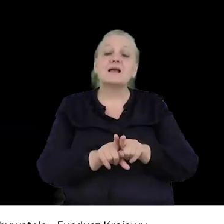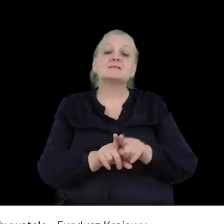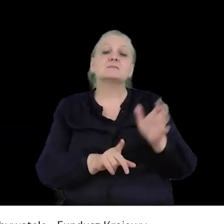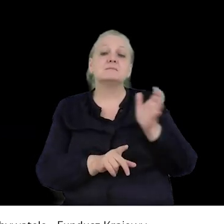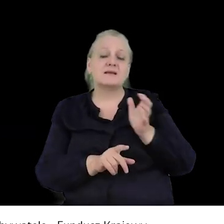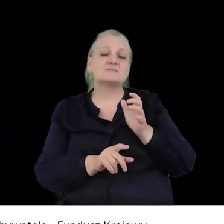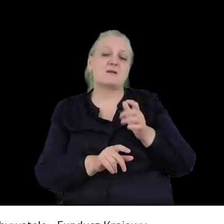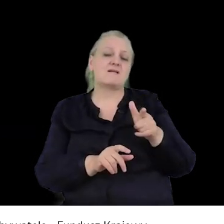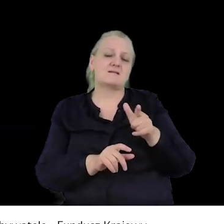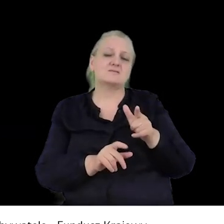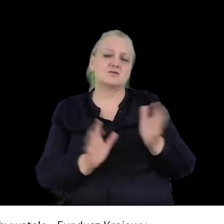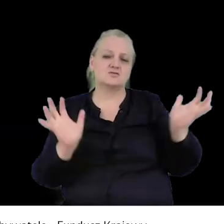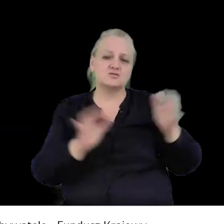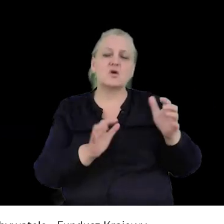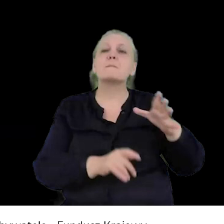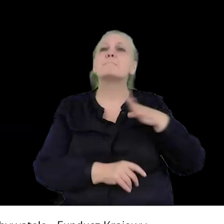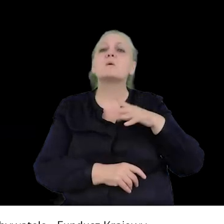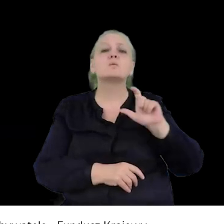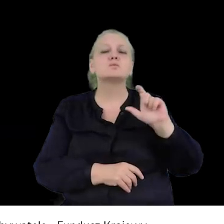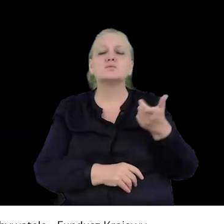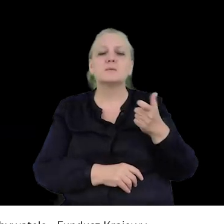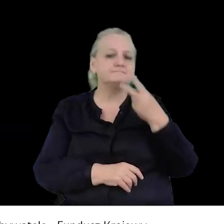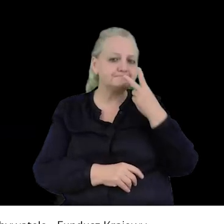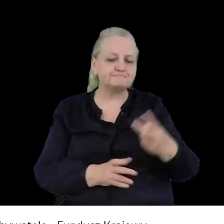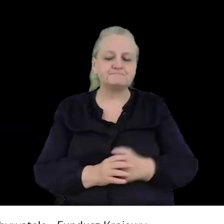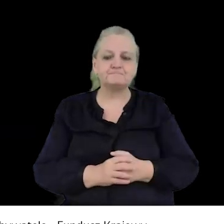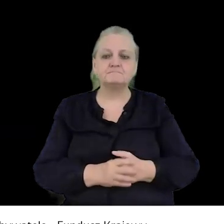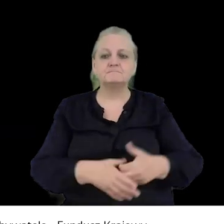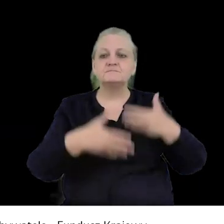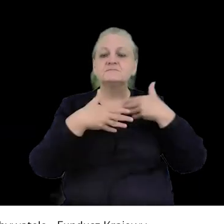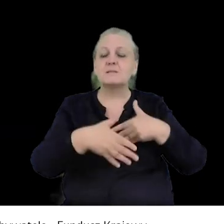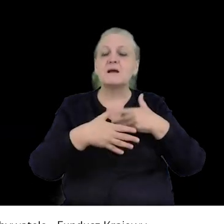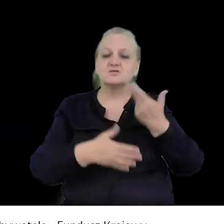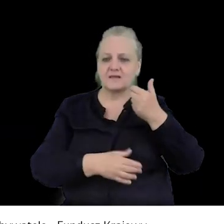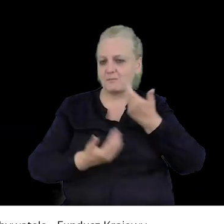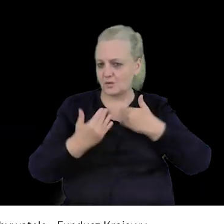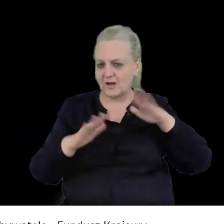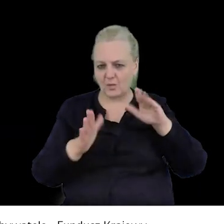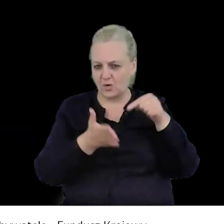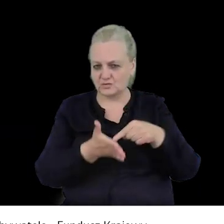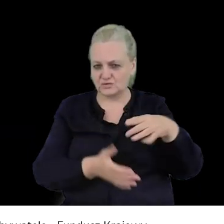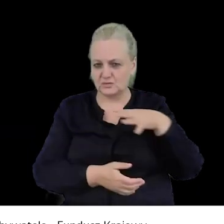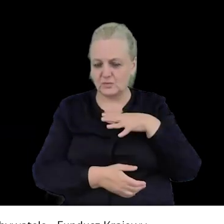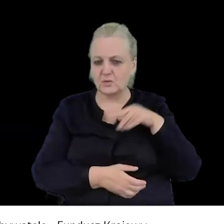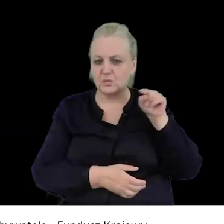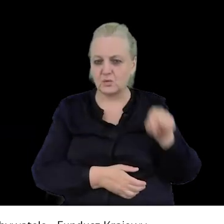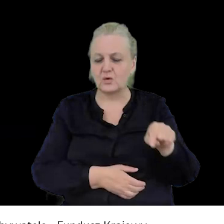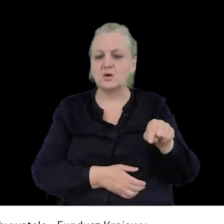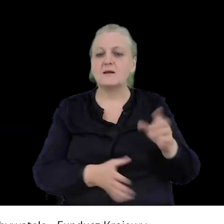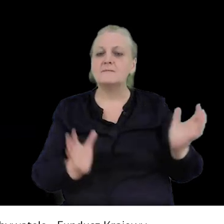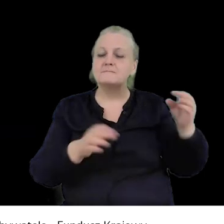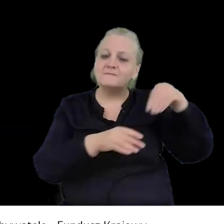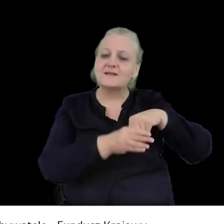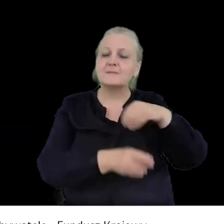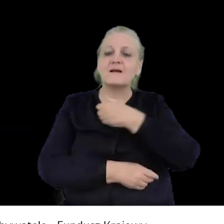zaobserwowaliśmy przede wszystkim w przypadku marszu niepodległości, gdzie wraz z marszem niepodległości w